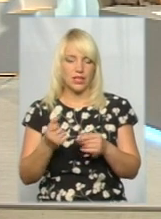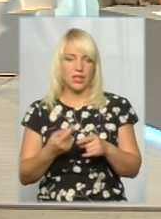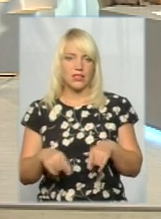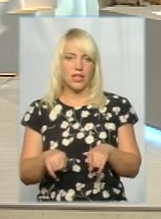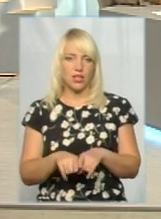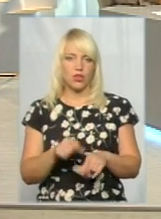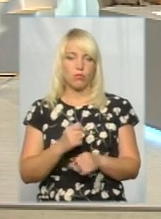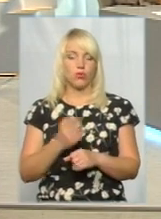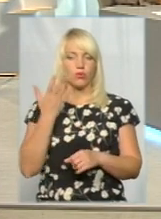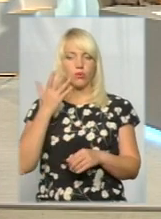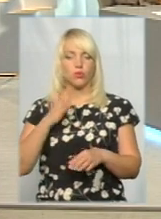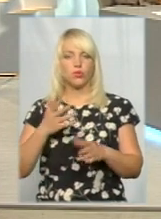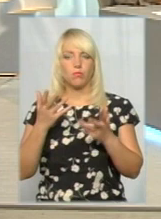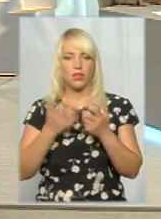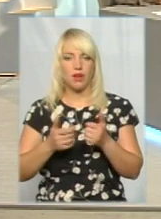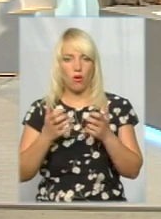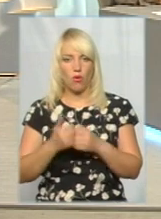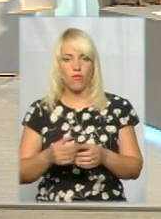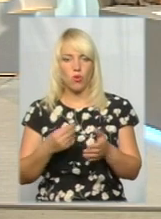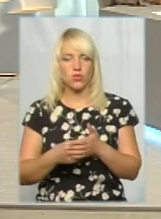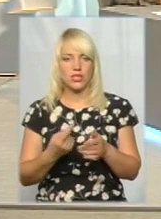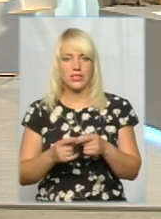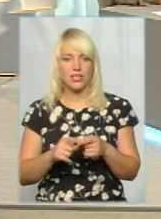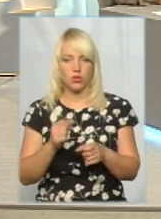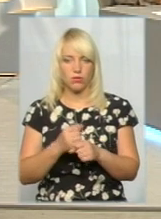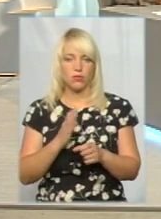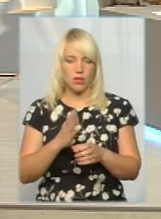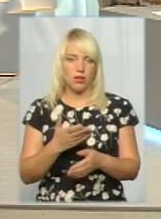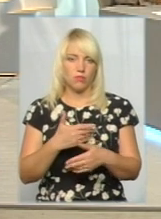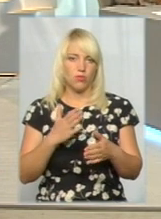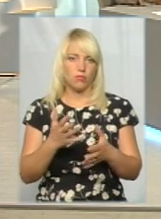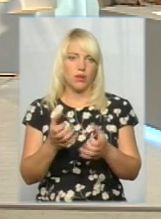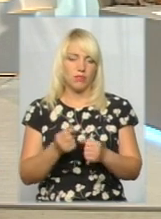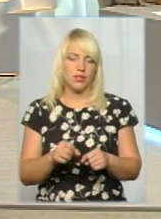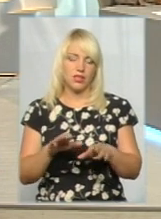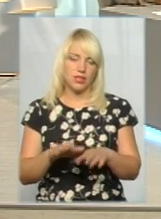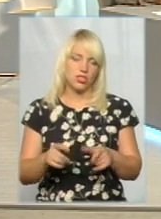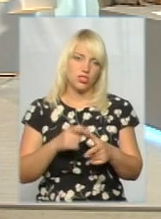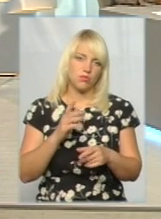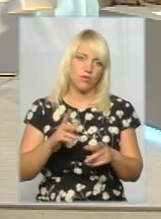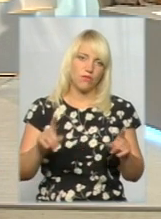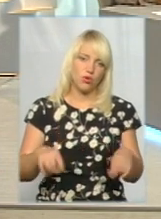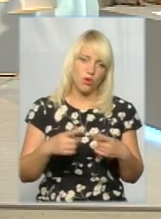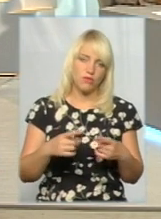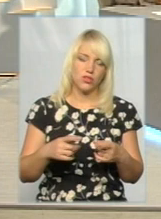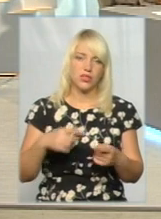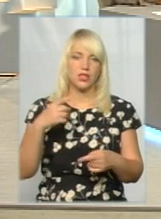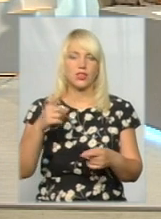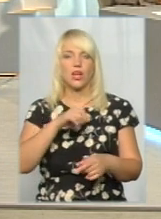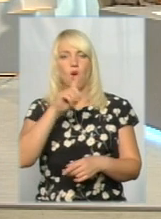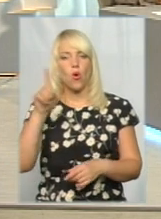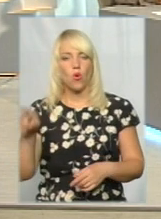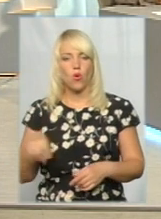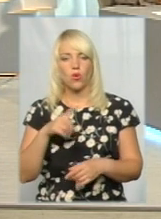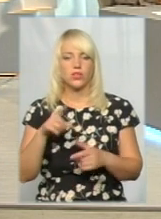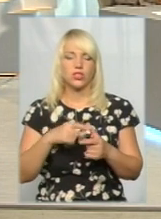коли будуть підраховані кошториси тих робіт, ми, відповідно, і будемо приймати рішення, чи це колесо будемо відновлювати, чи, можливо, і